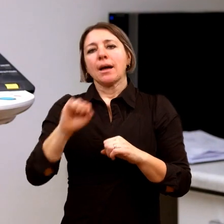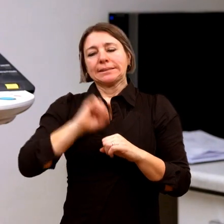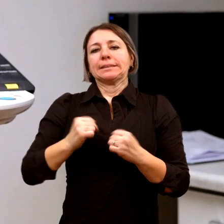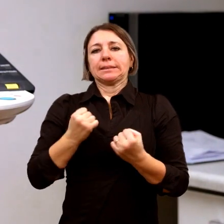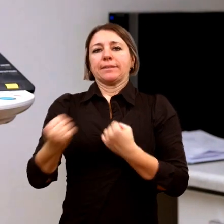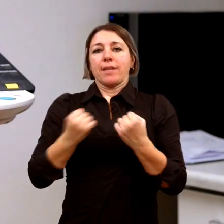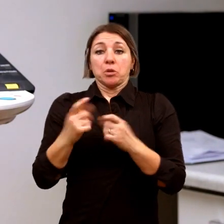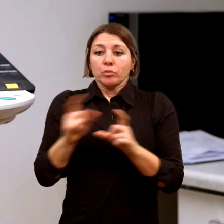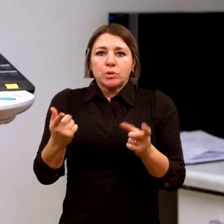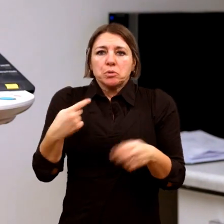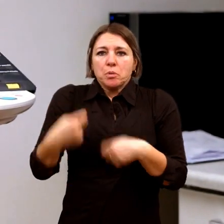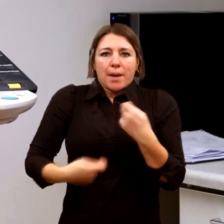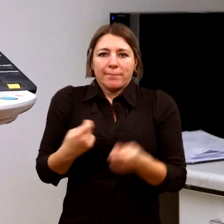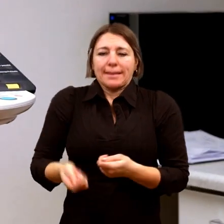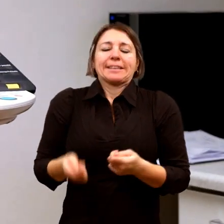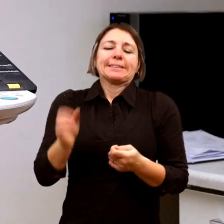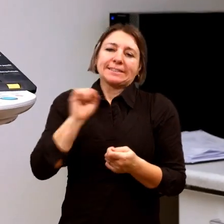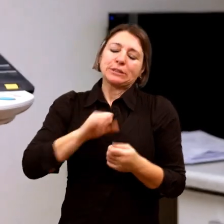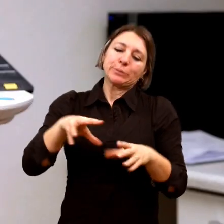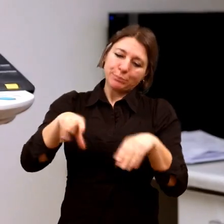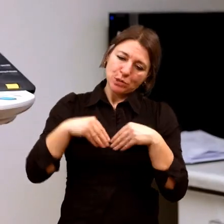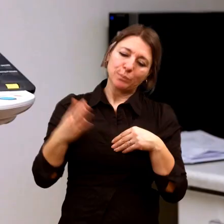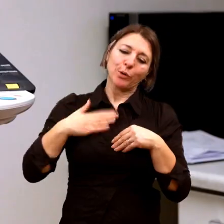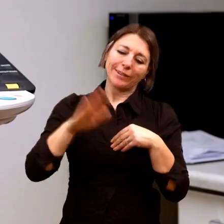takový pocit, že nic jiného nezbejívá, tak to prostě přijmou.